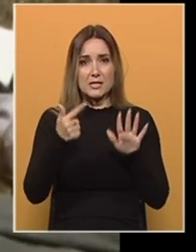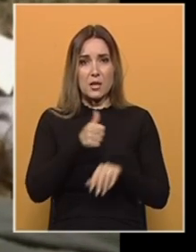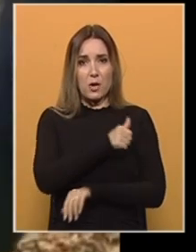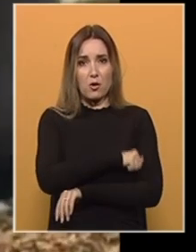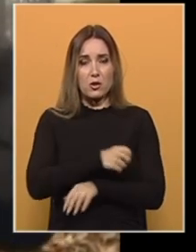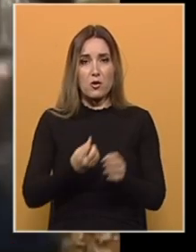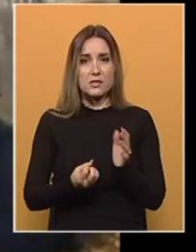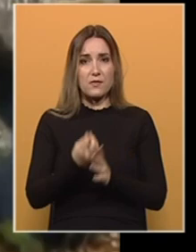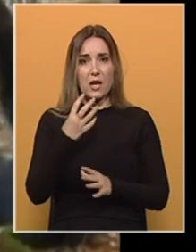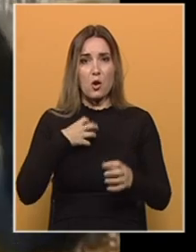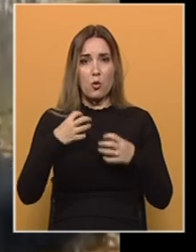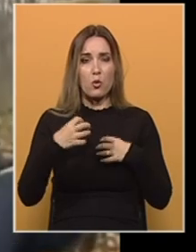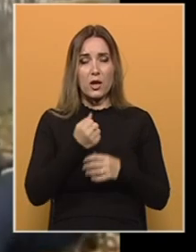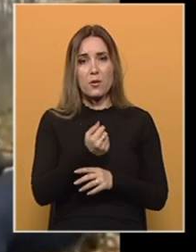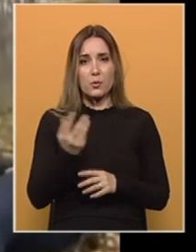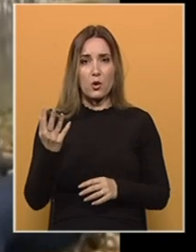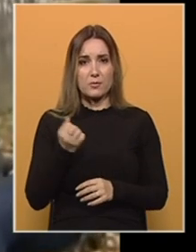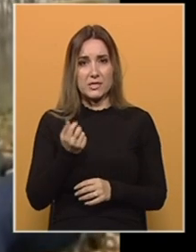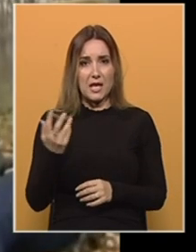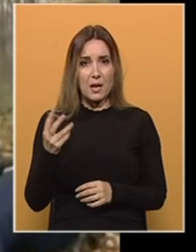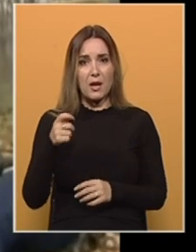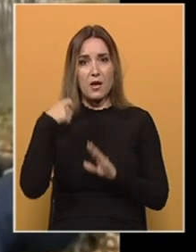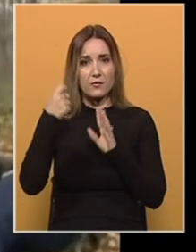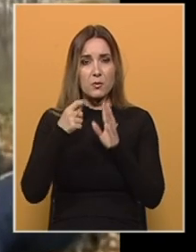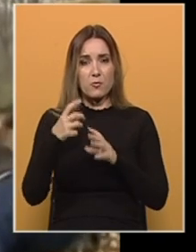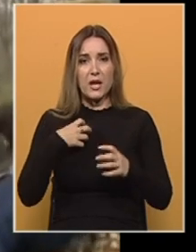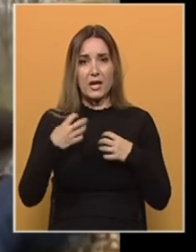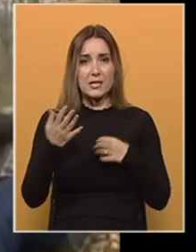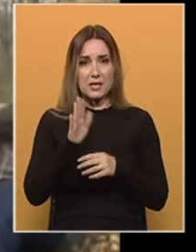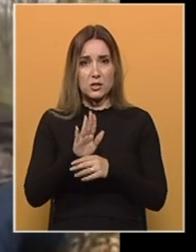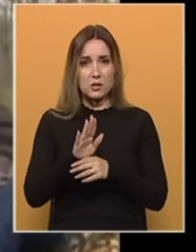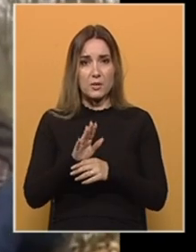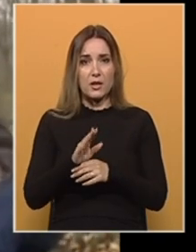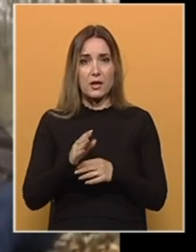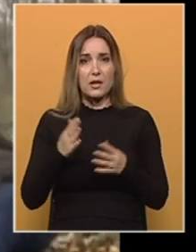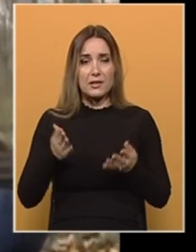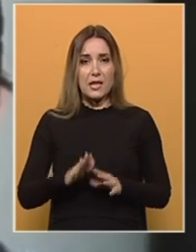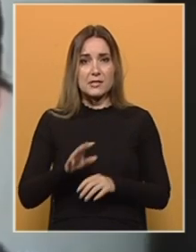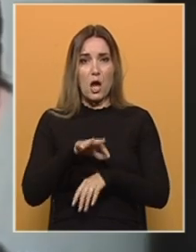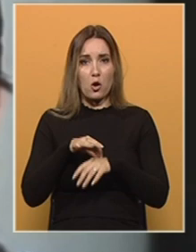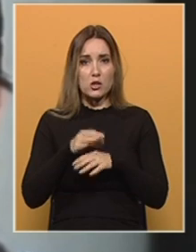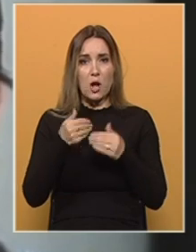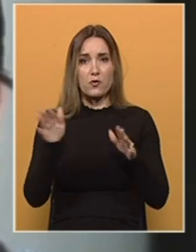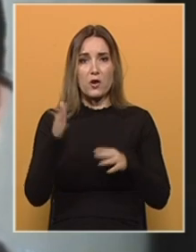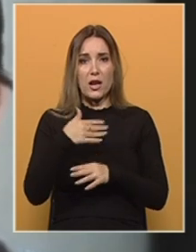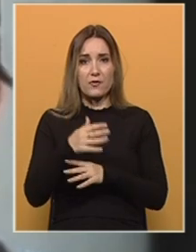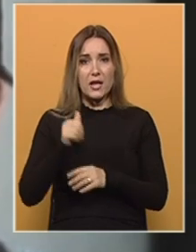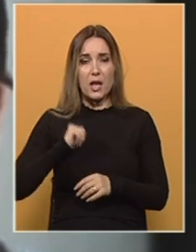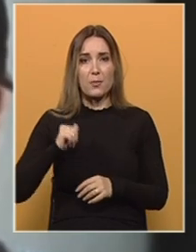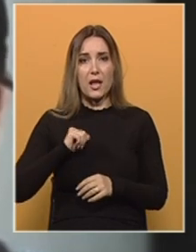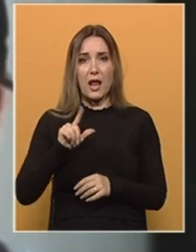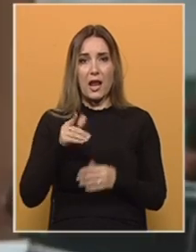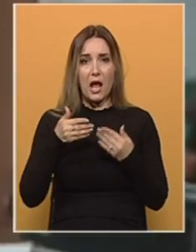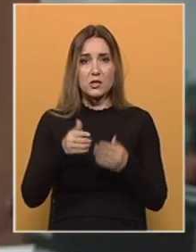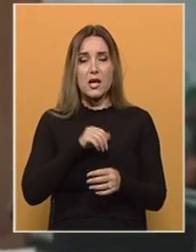godine. Ostvario je uloge u brojnim serijama, filmovima i kazališnim predstavama. Tesna koža, otvorena vrata, bela